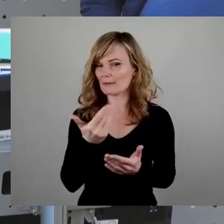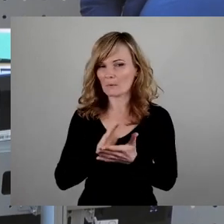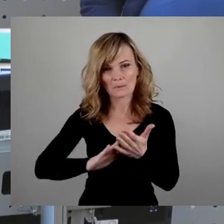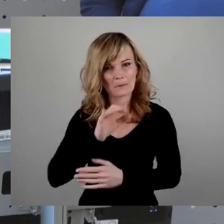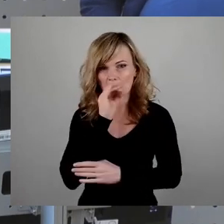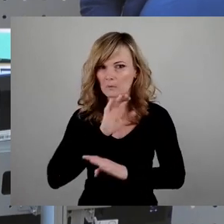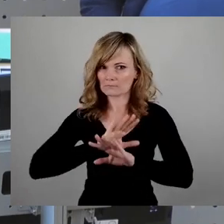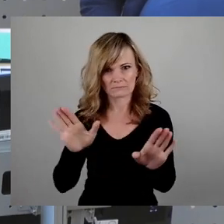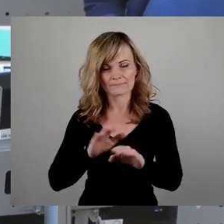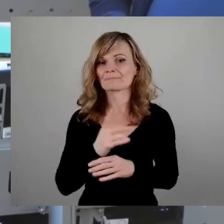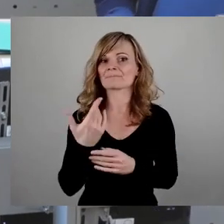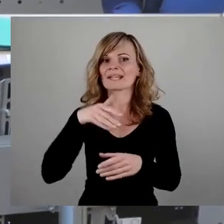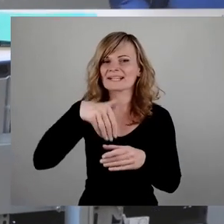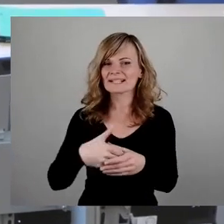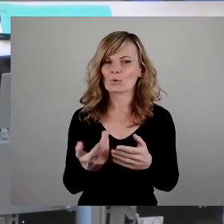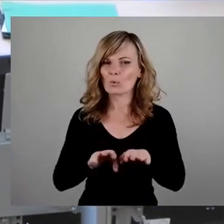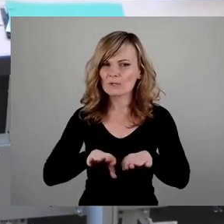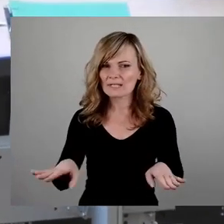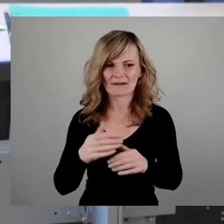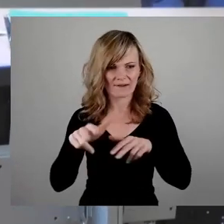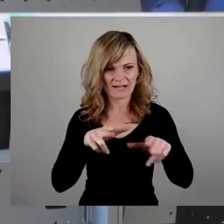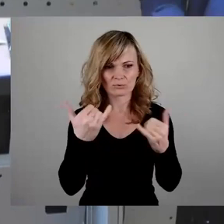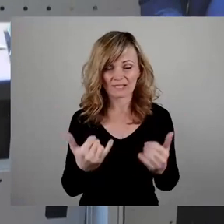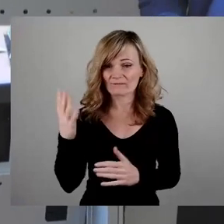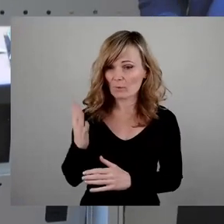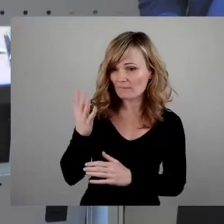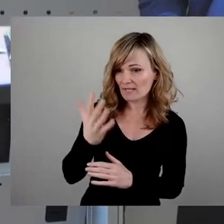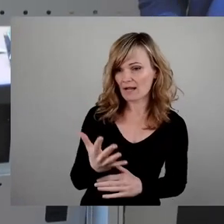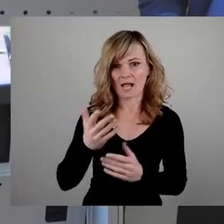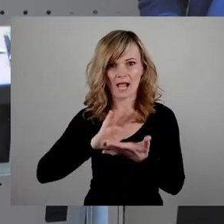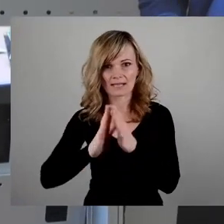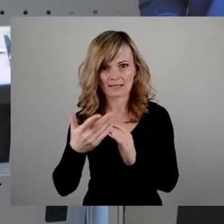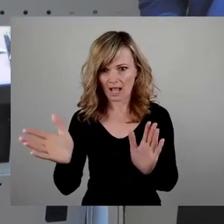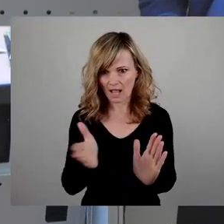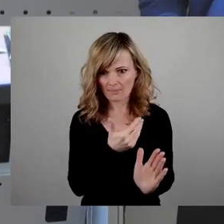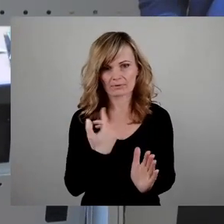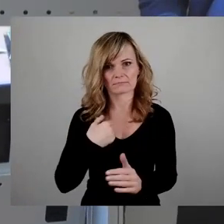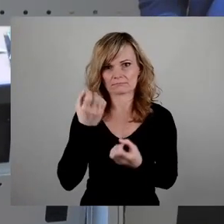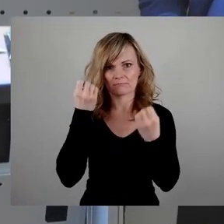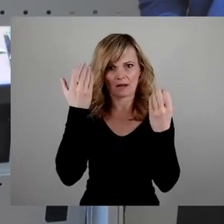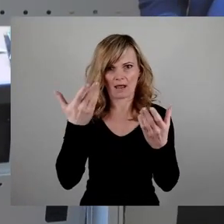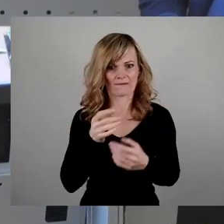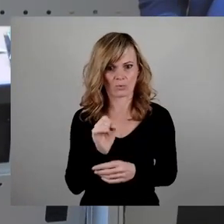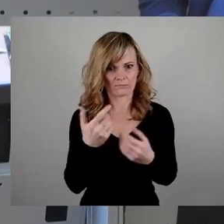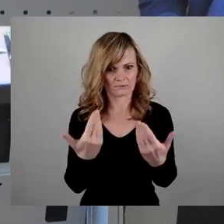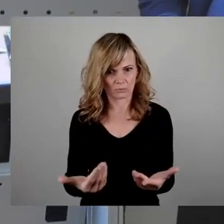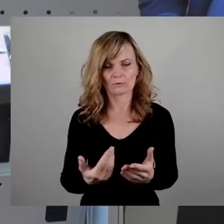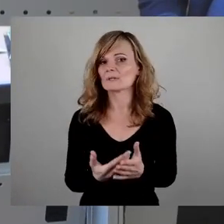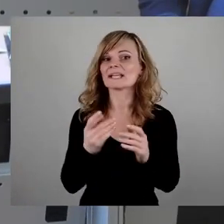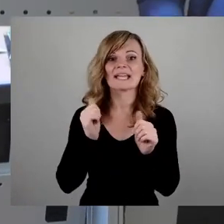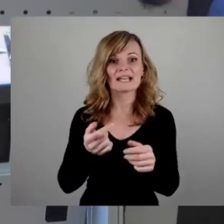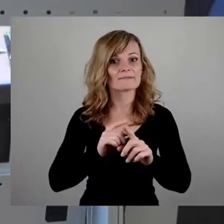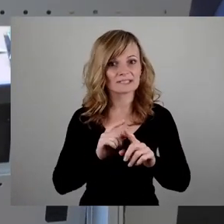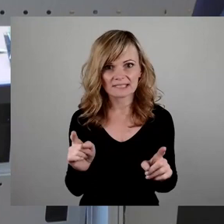Grundlage die Verwaltung nun nach immerhin fünf Jahren gehandelt hat, bleibt völlig unklar. Es hilft dabei auch nicht,